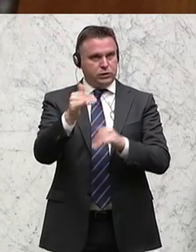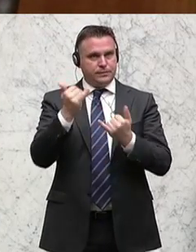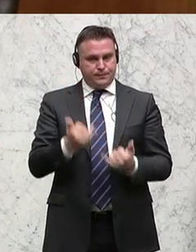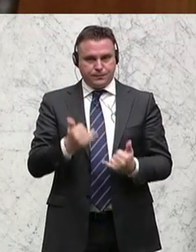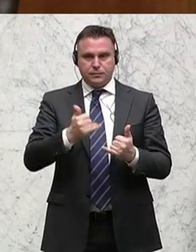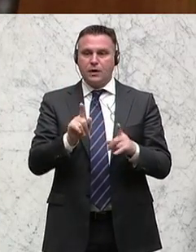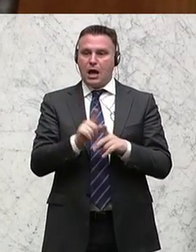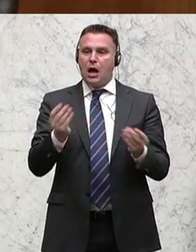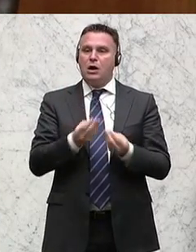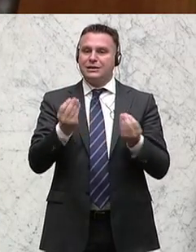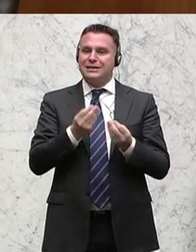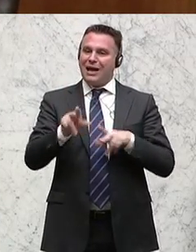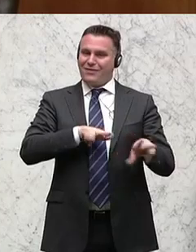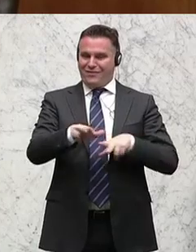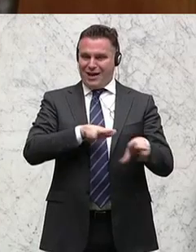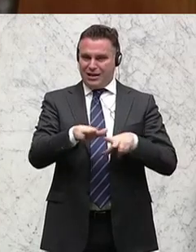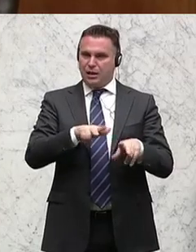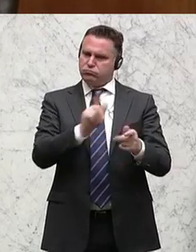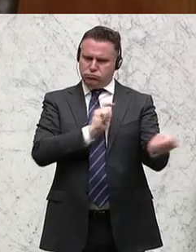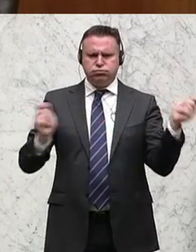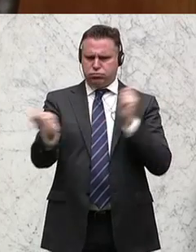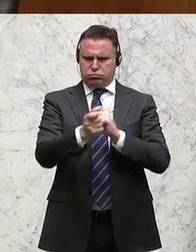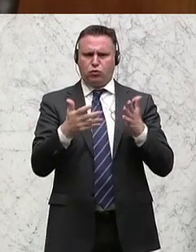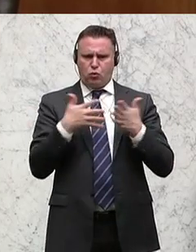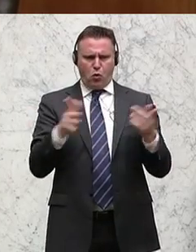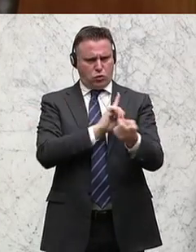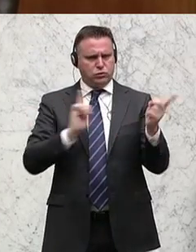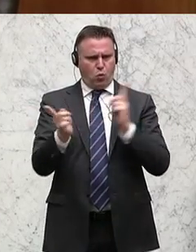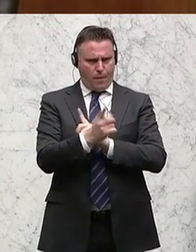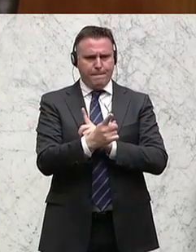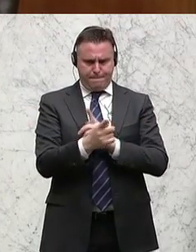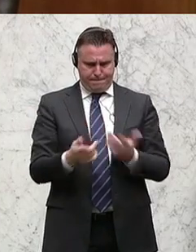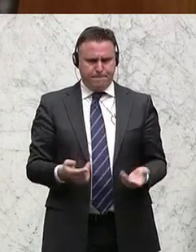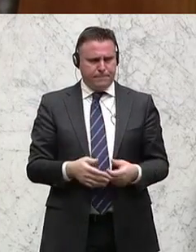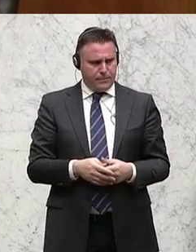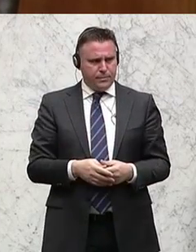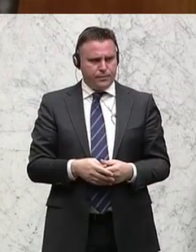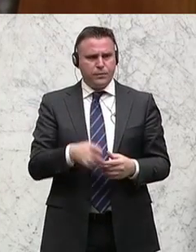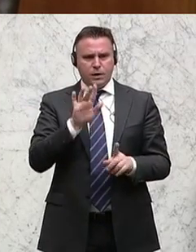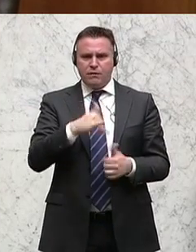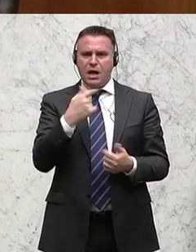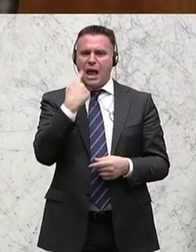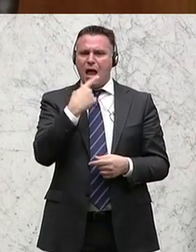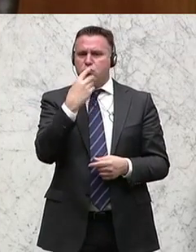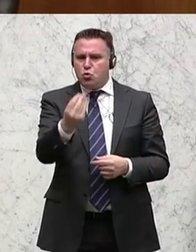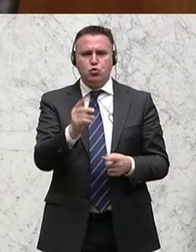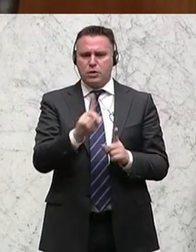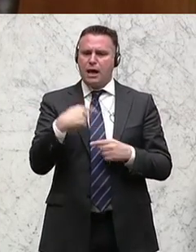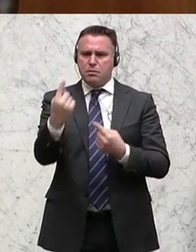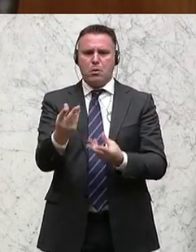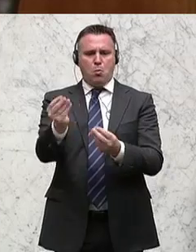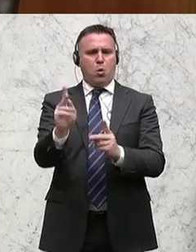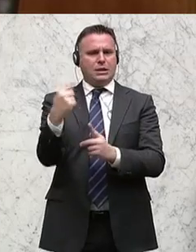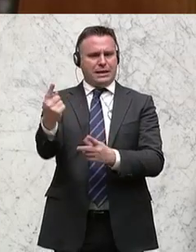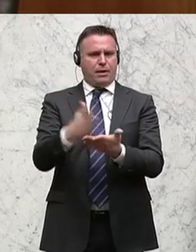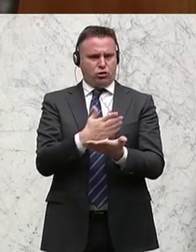Bereich der Sachwalterschaft einen Paradigmenwechsel einleiten wird, weg von der Entmündigung hin zur Ermächtigung. Ich